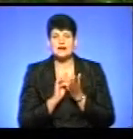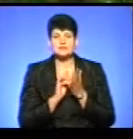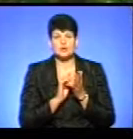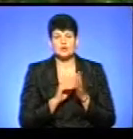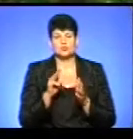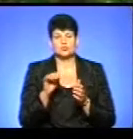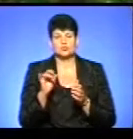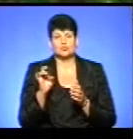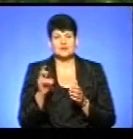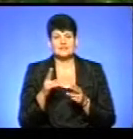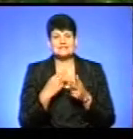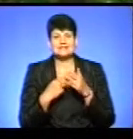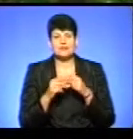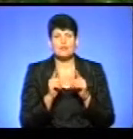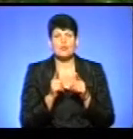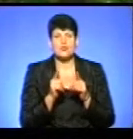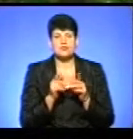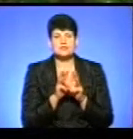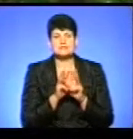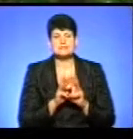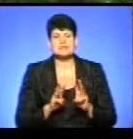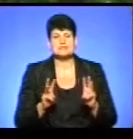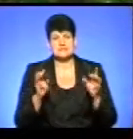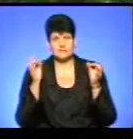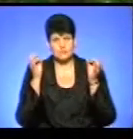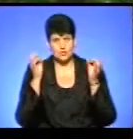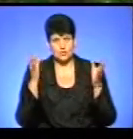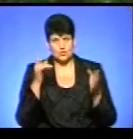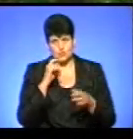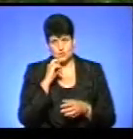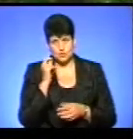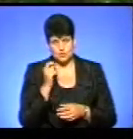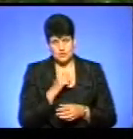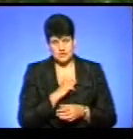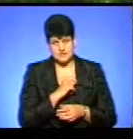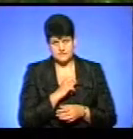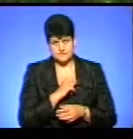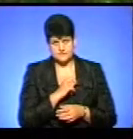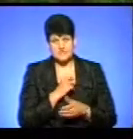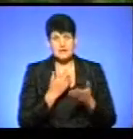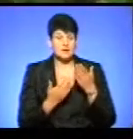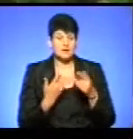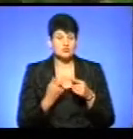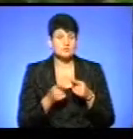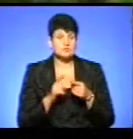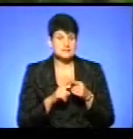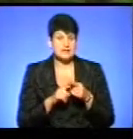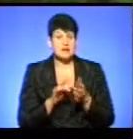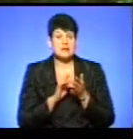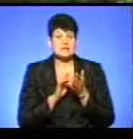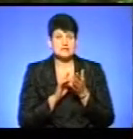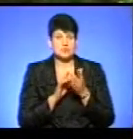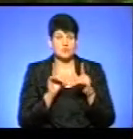цирків, погоджених з Міністерством культури України. Тобто, якщо це гастрольні тури,